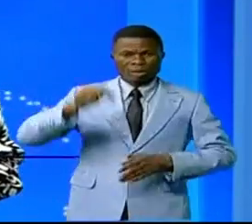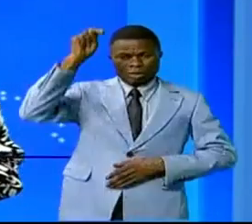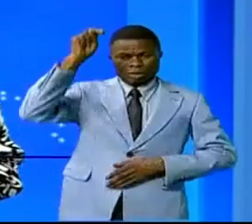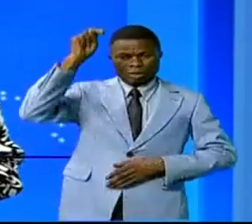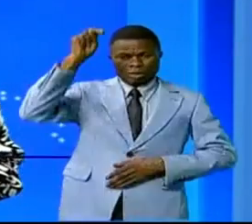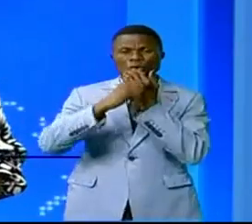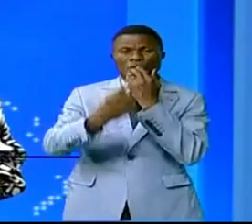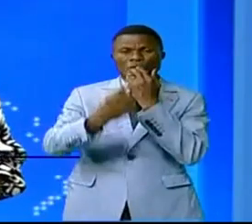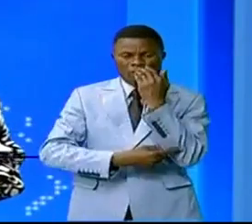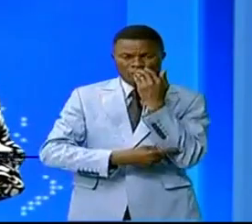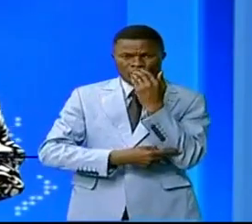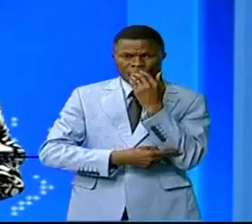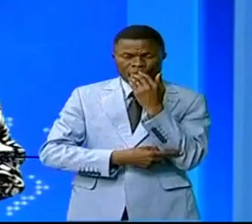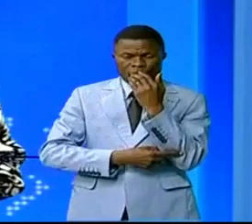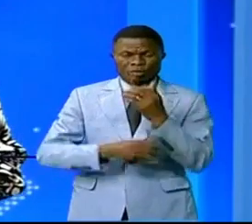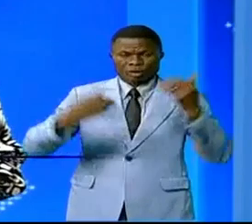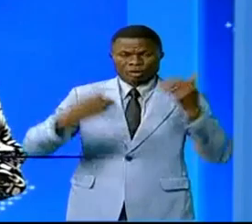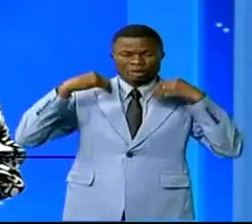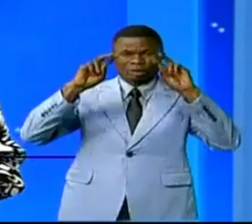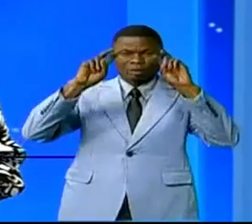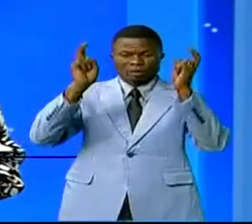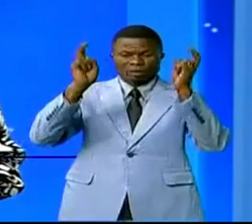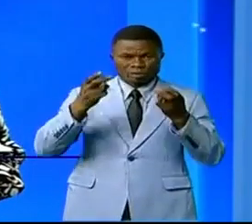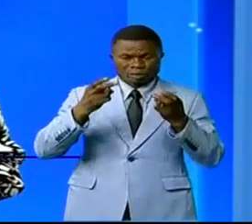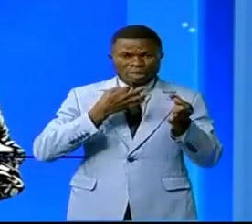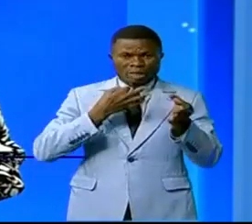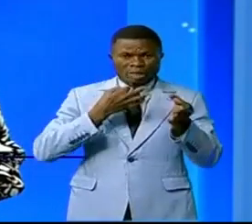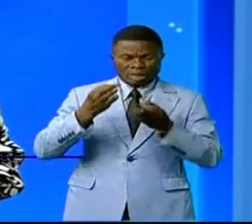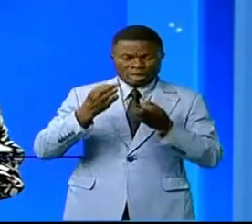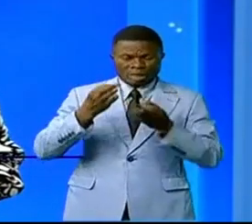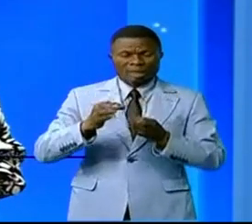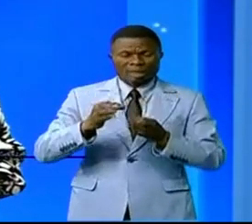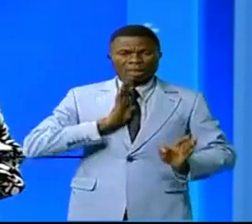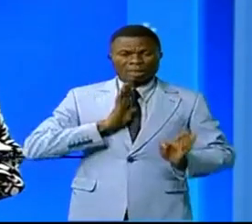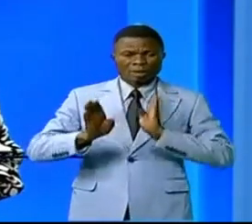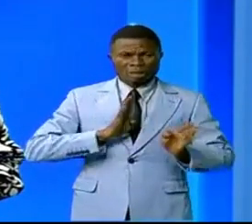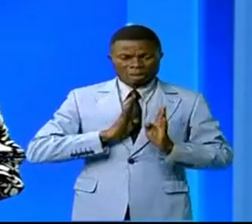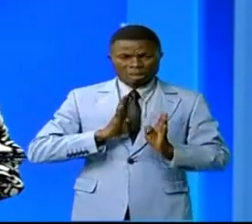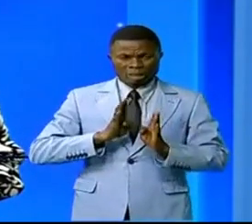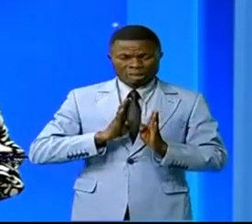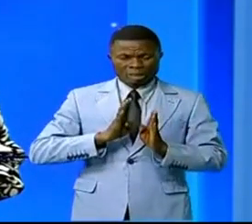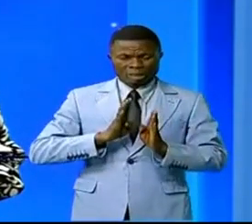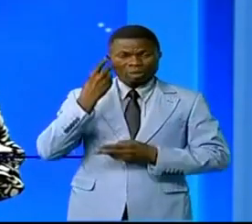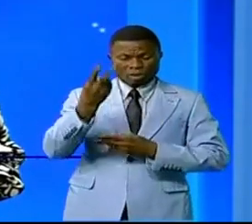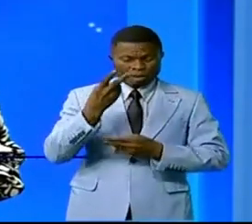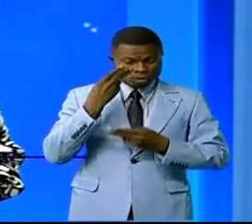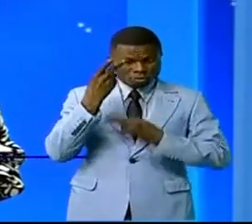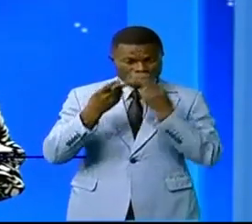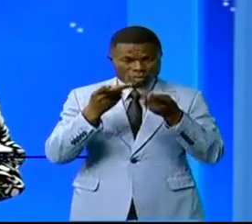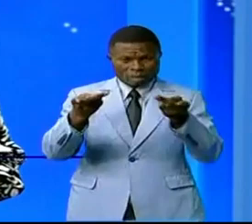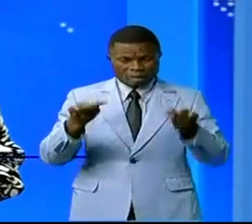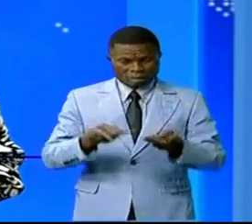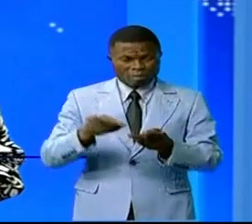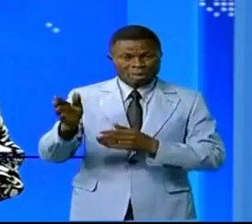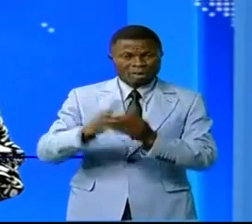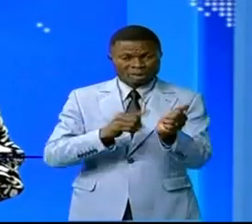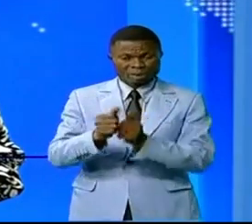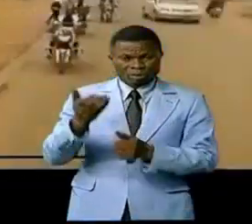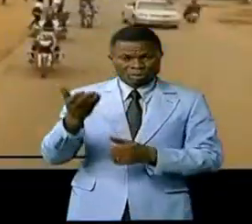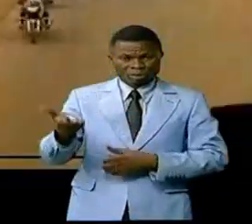Kivu. Le maire, c'est les détails du maire de Beni, qui a fait une descente sur les lieux du drame.